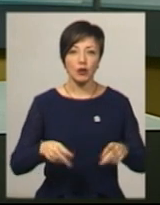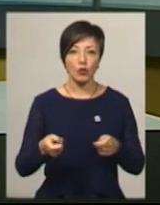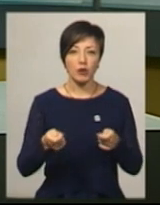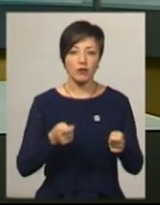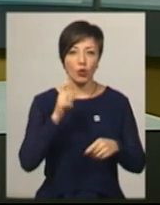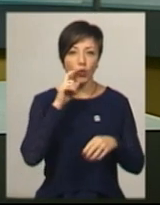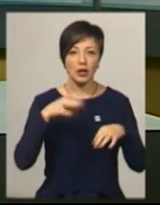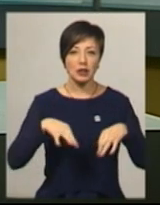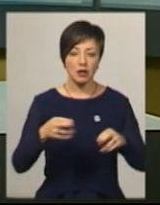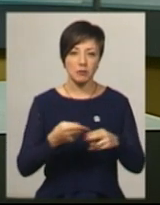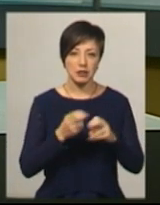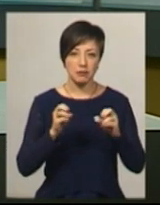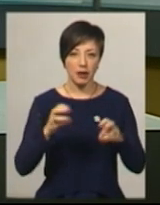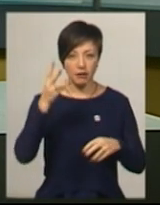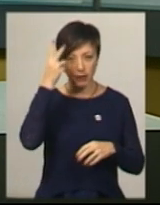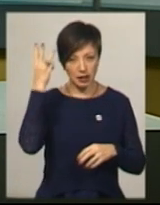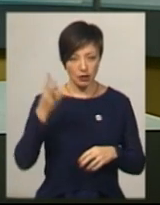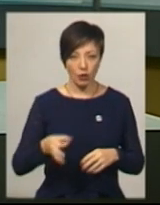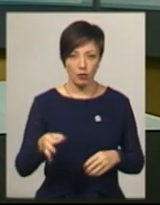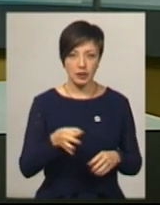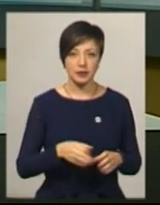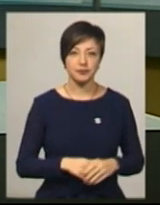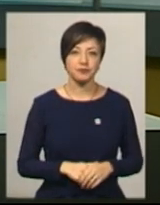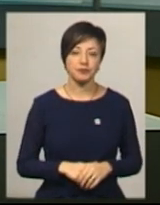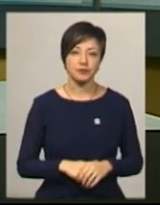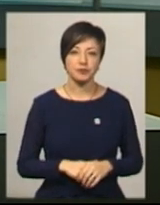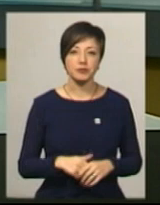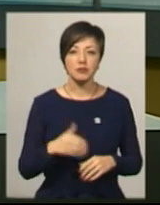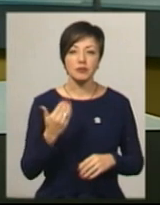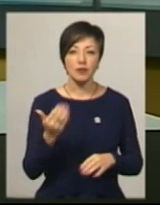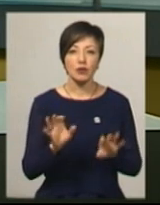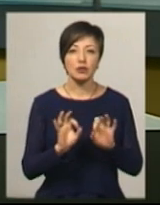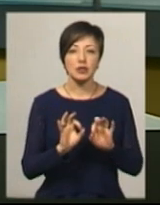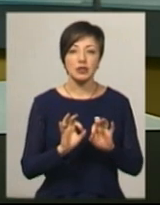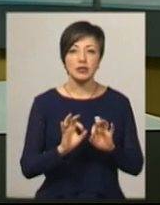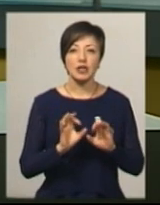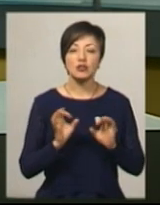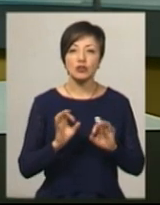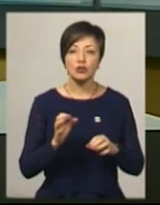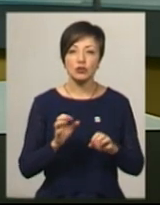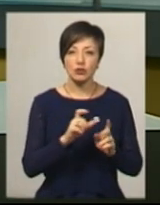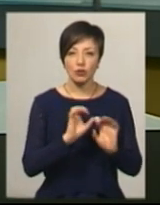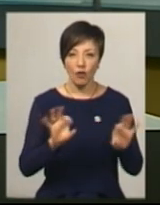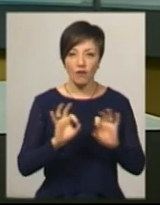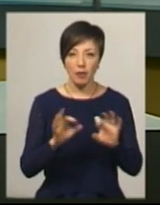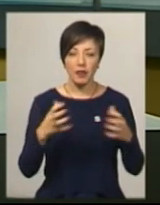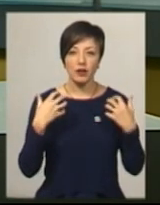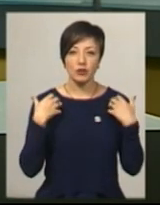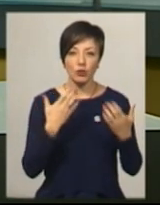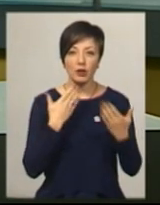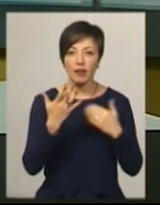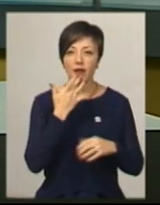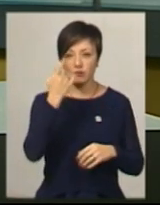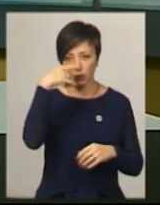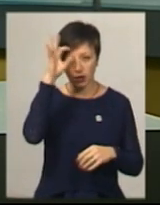управління Укртрансбезпеки у Хмельницькій області Сергій Панчук. За словами Інни Глеги, начальниці відділу комунікації Нацполіції